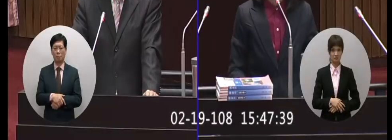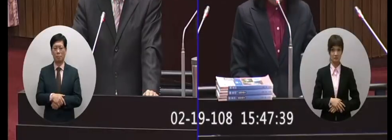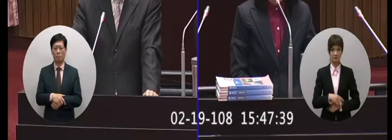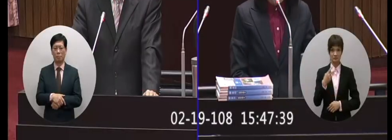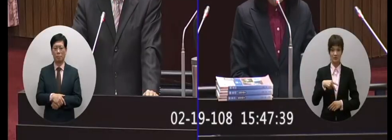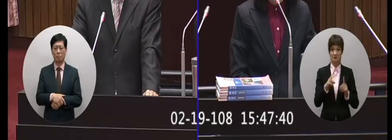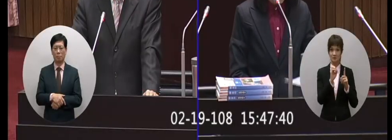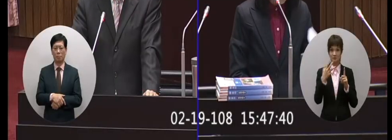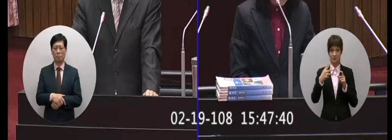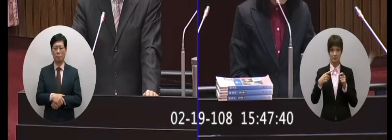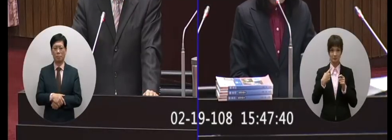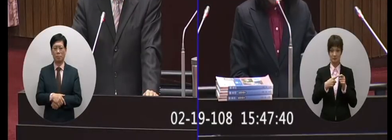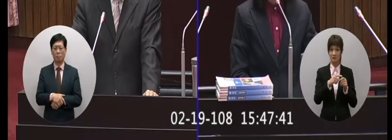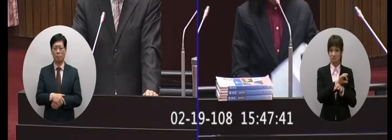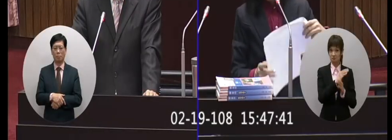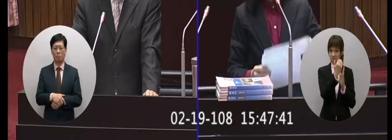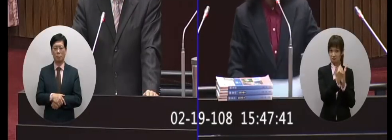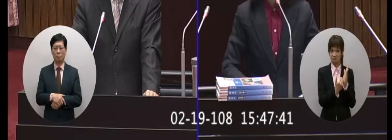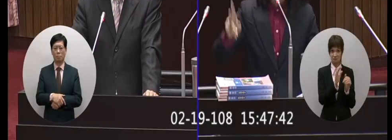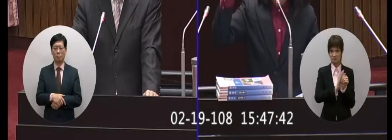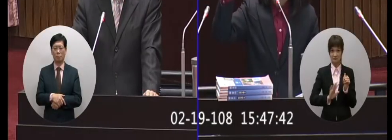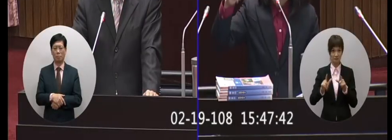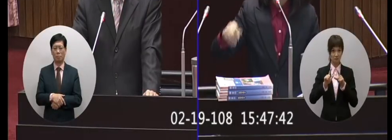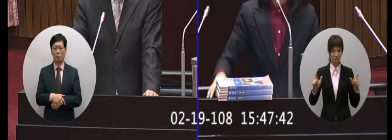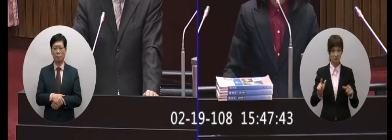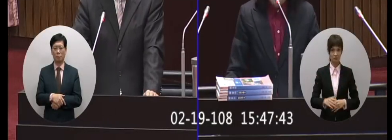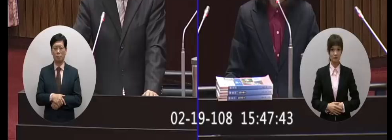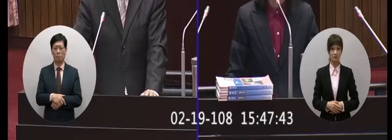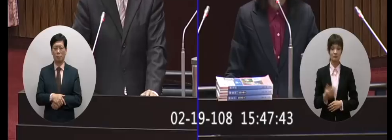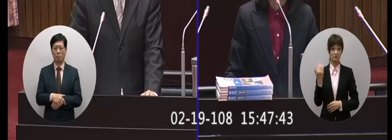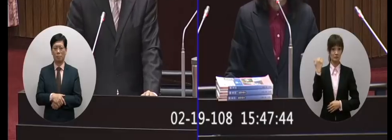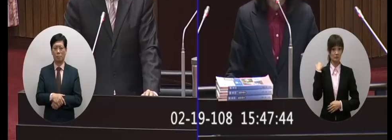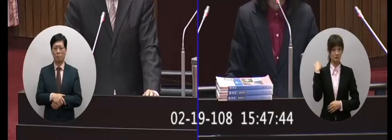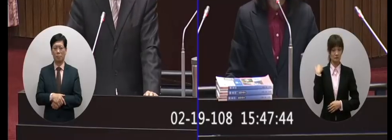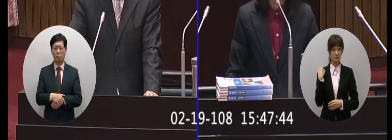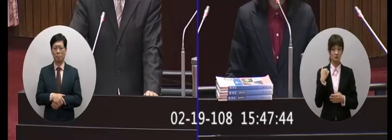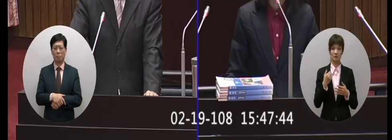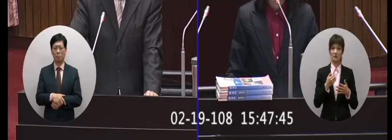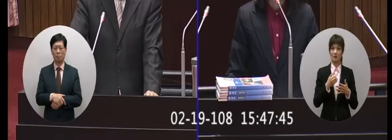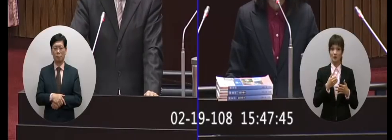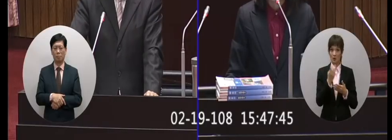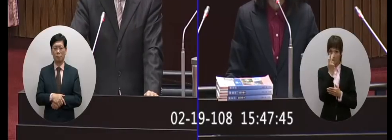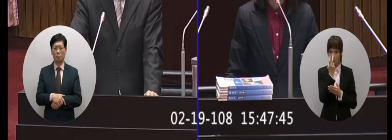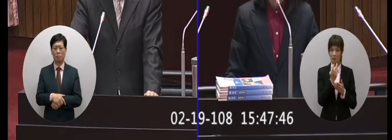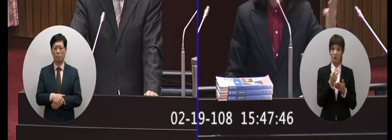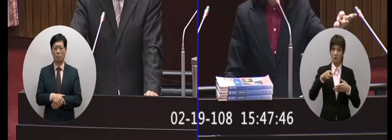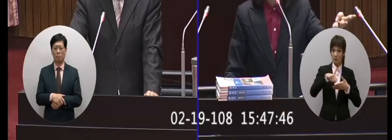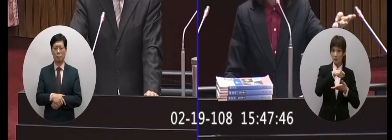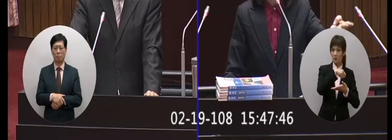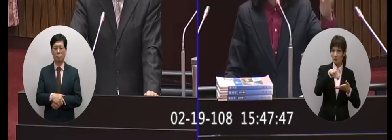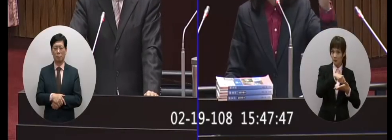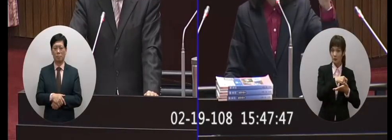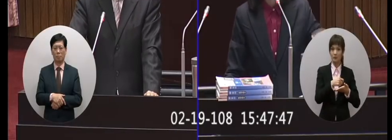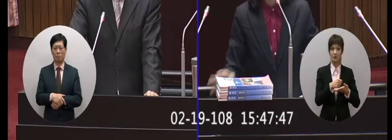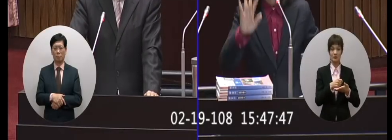108課綱的影響我們再往下看以以前來說平均都是兩年的時間兩年的時間一